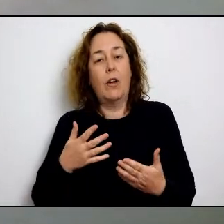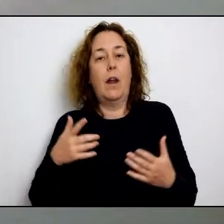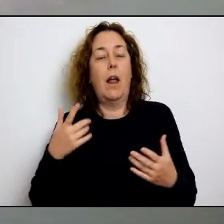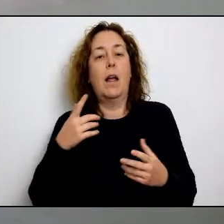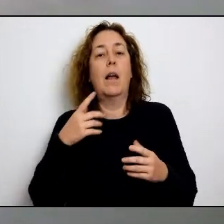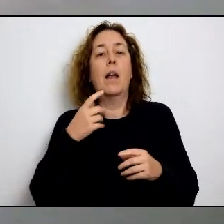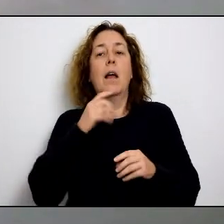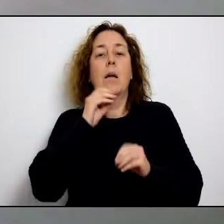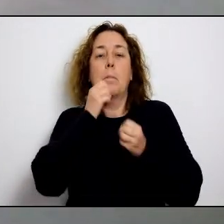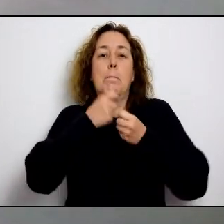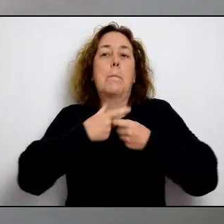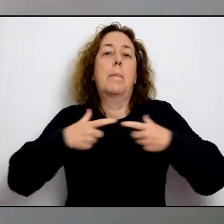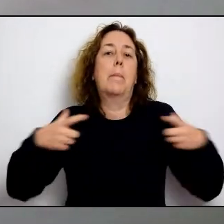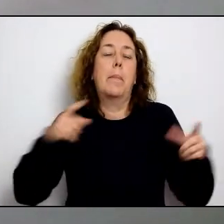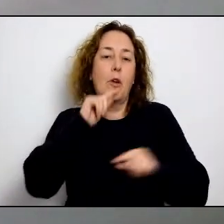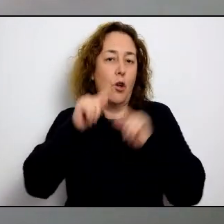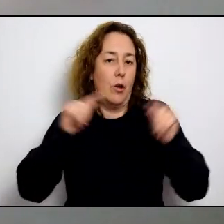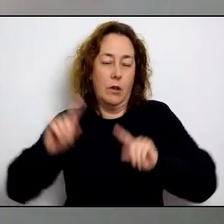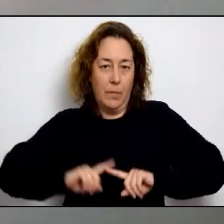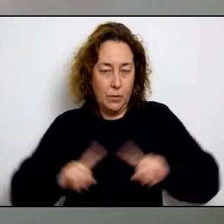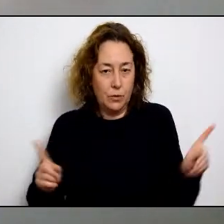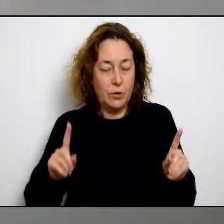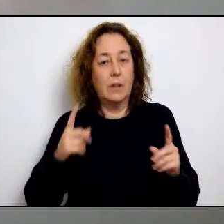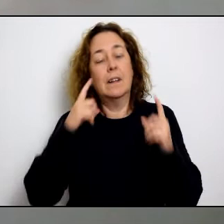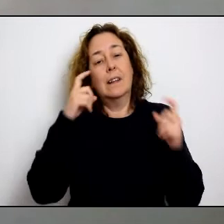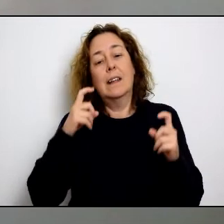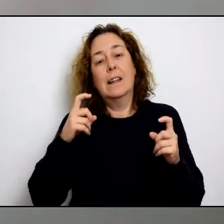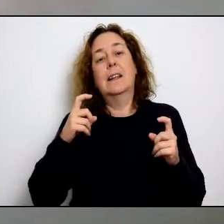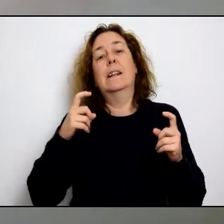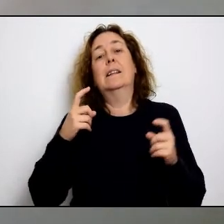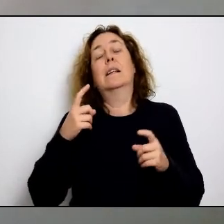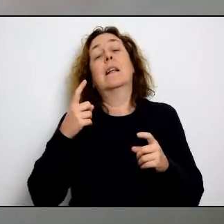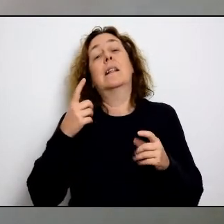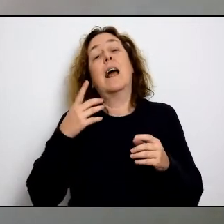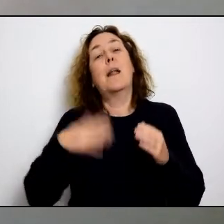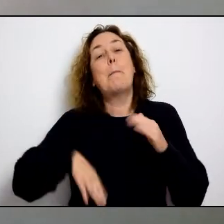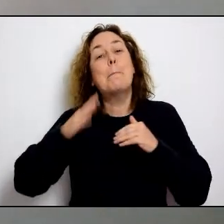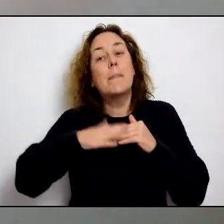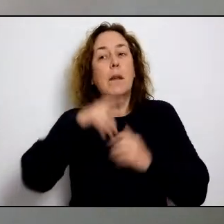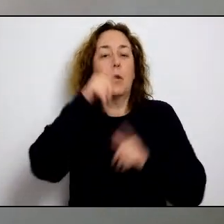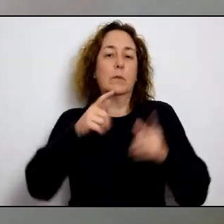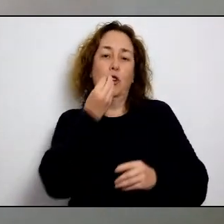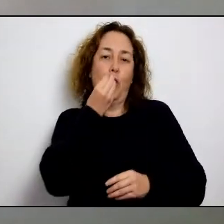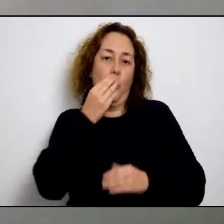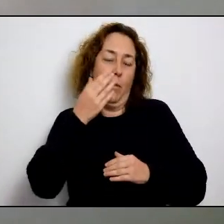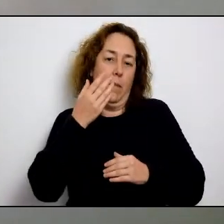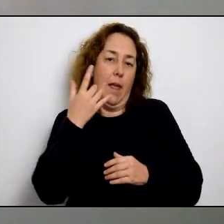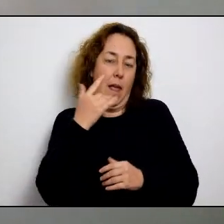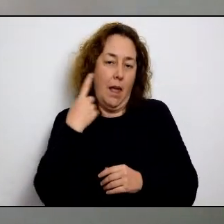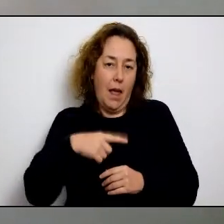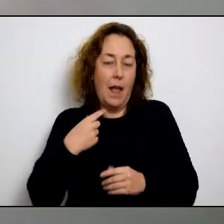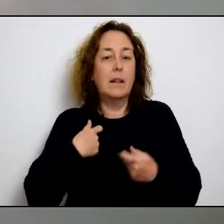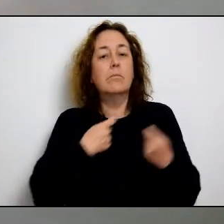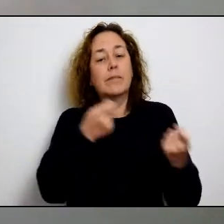'àrea de benestar social, sapiguent que la màxima preocupació en aquests moments és contenir aquesta epidèmia i per tal d'evitar també